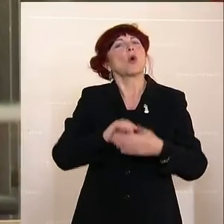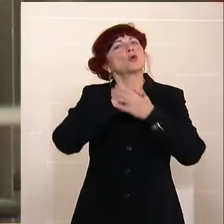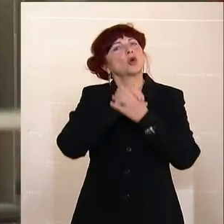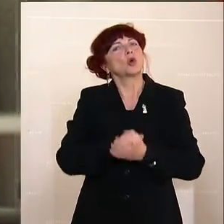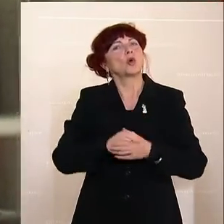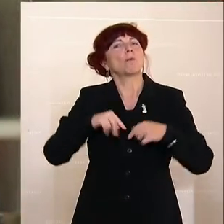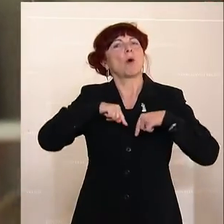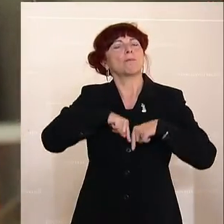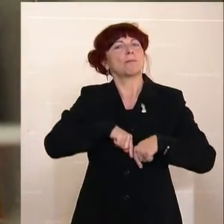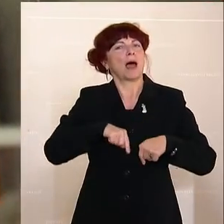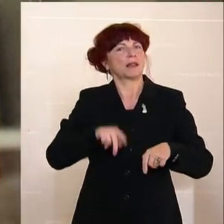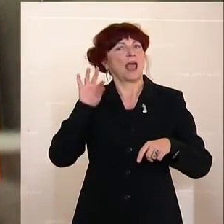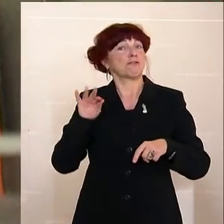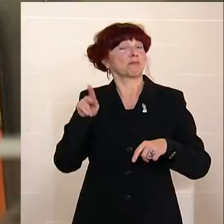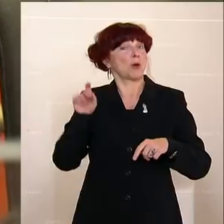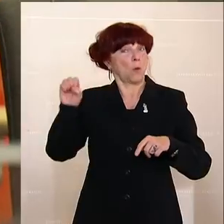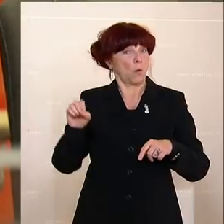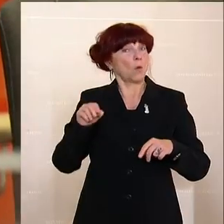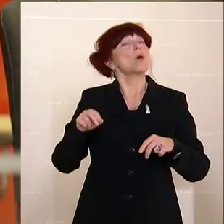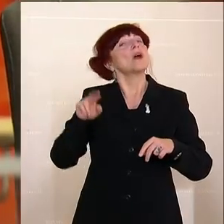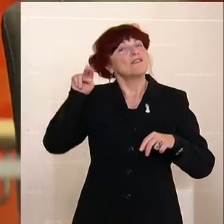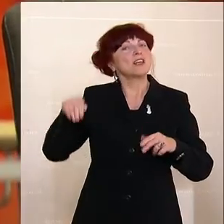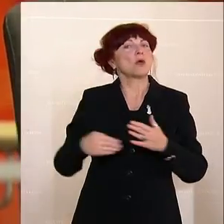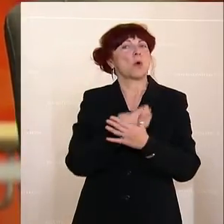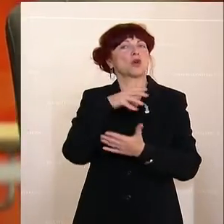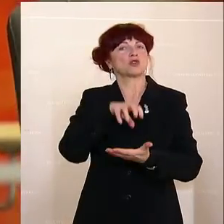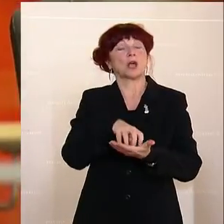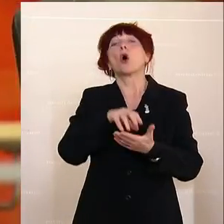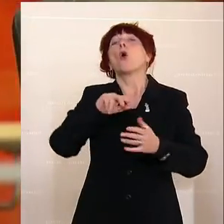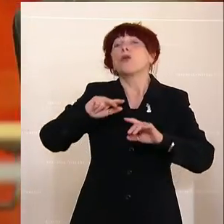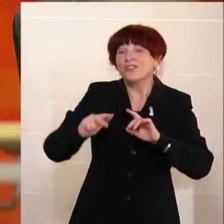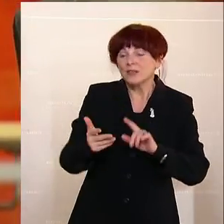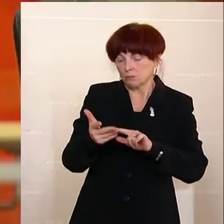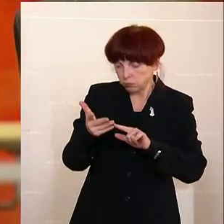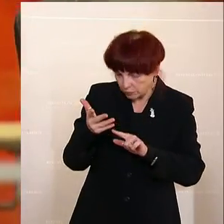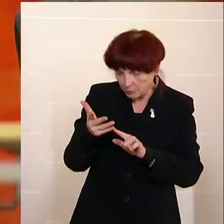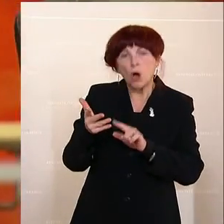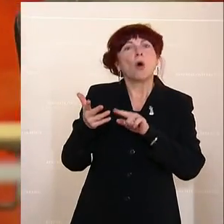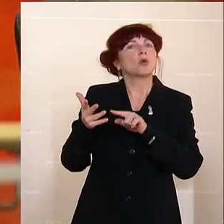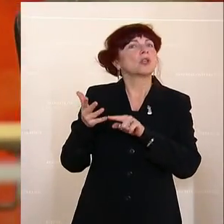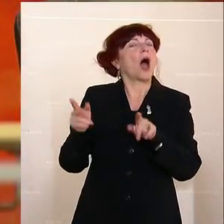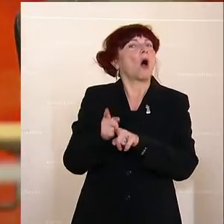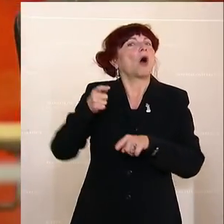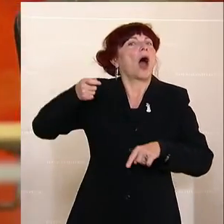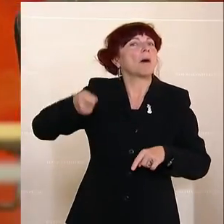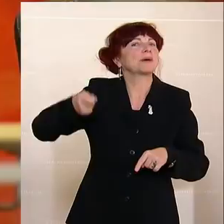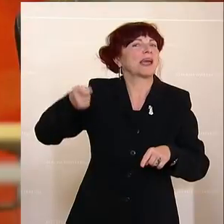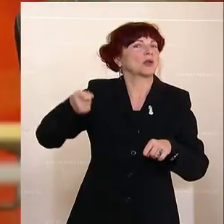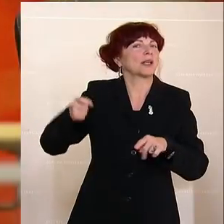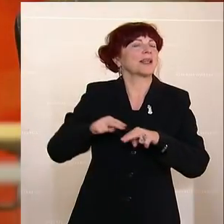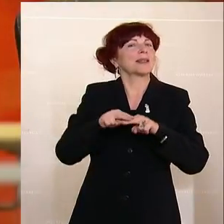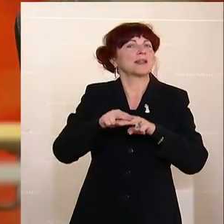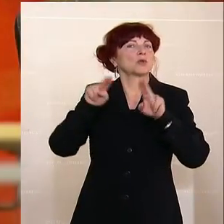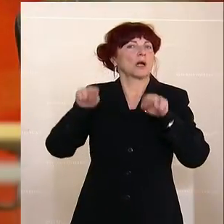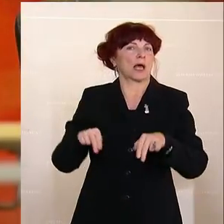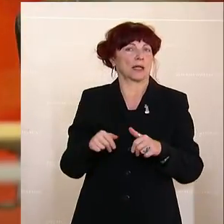der Abgeordneter zum Nationalrat. Er wendet also sehr, sehr viel Zeit für politische Tätigkeit in